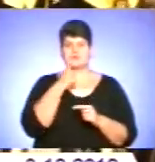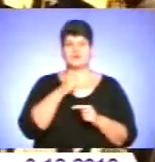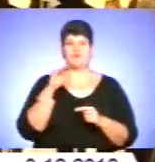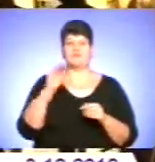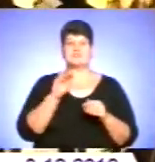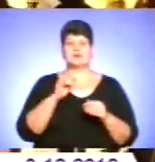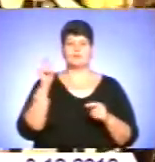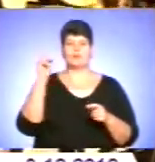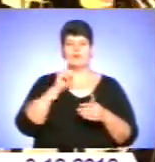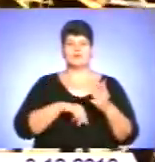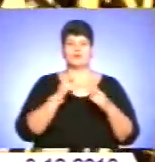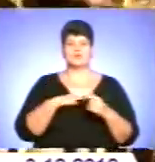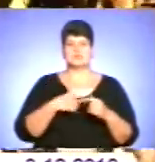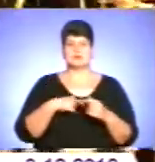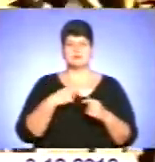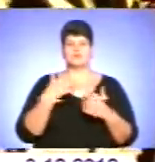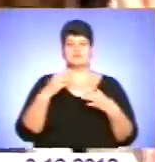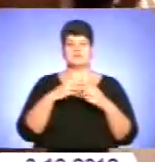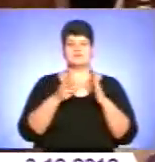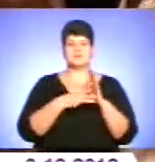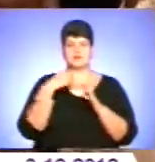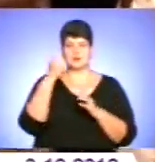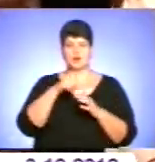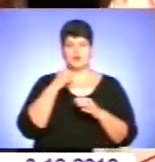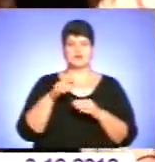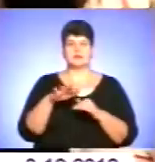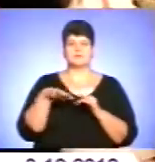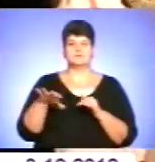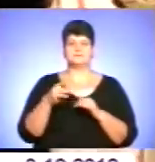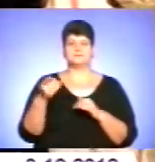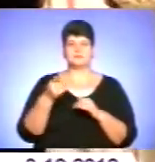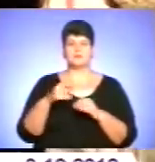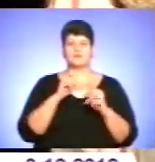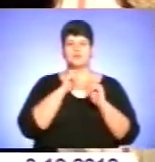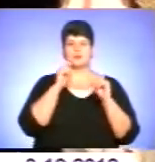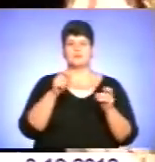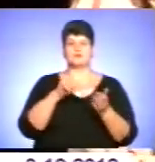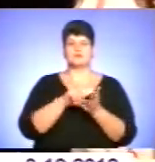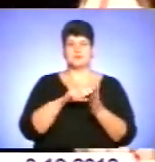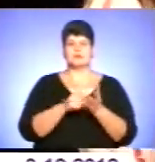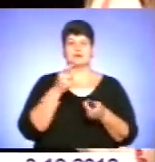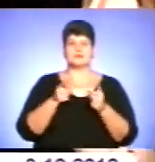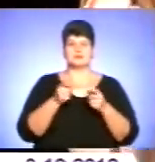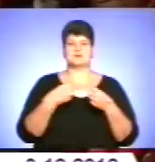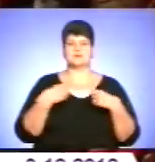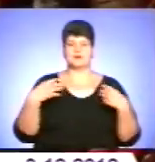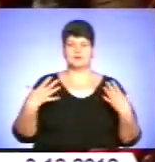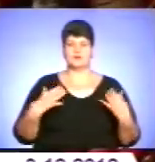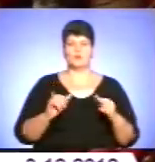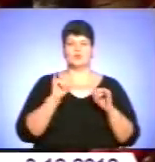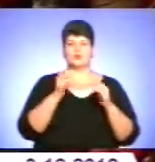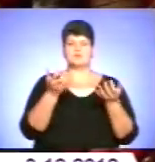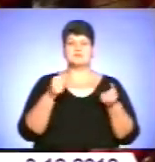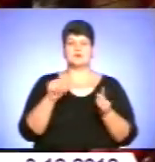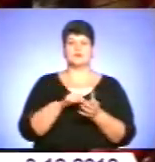у себе», який уже 18 років поспіль кукує на теренах Тернопільщини, подарував учасникам і глядачам справжнє свято. У ньому взяли